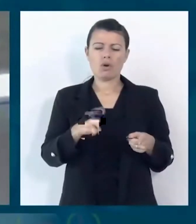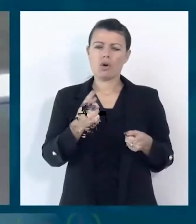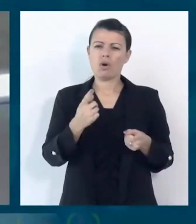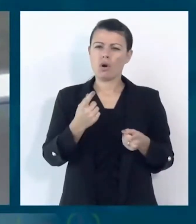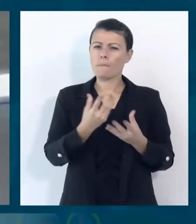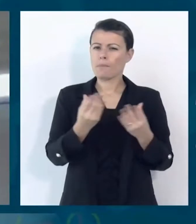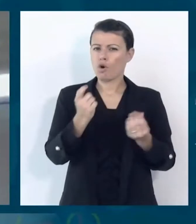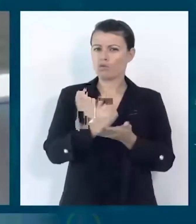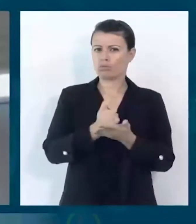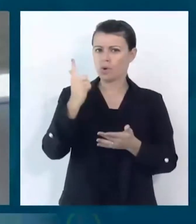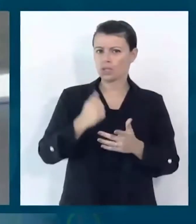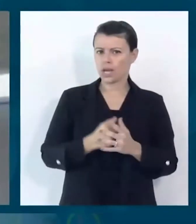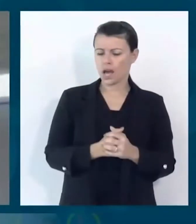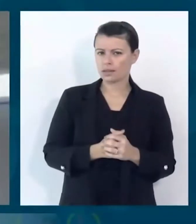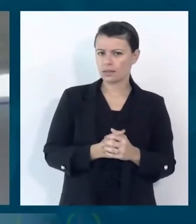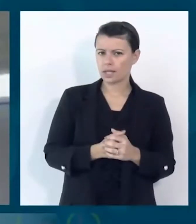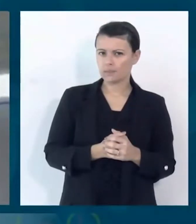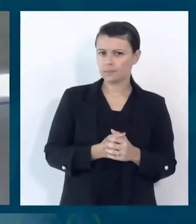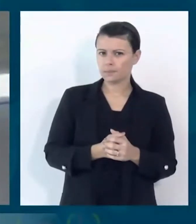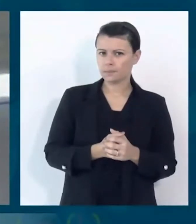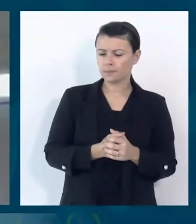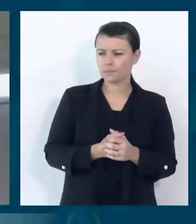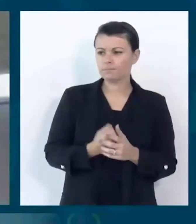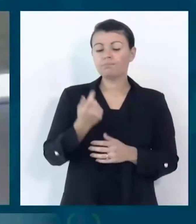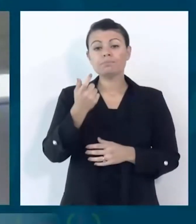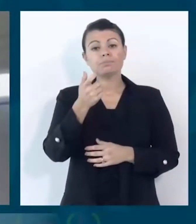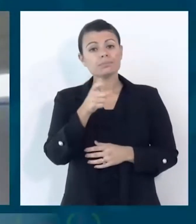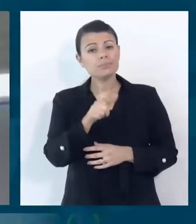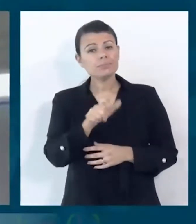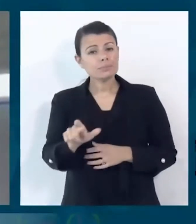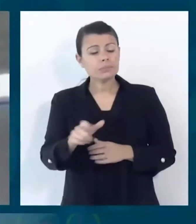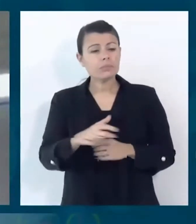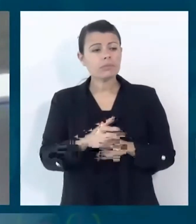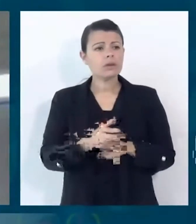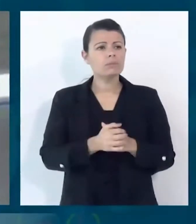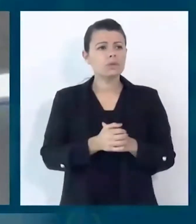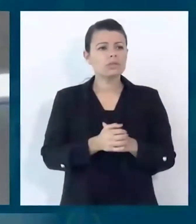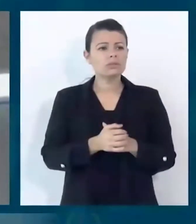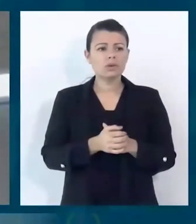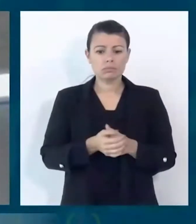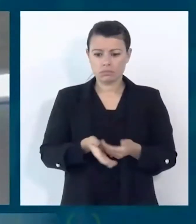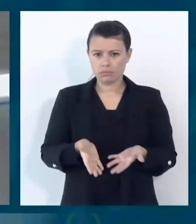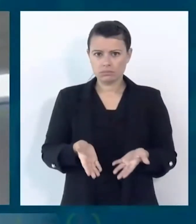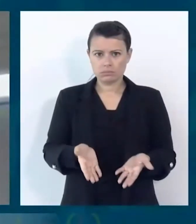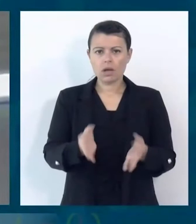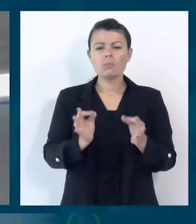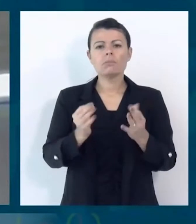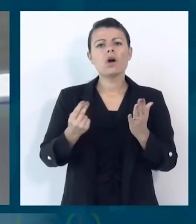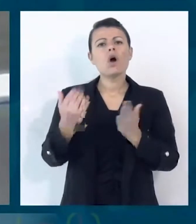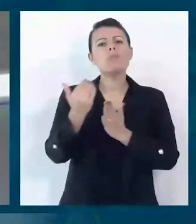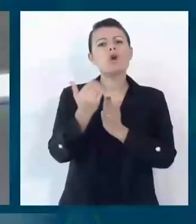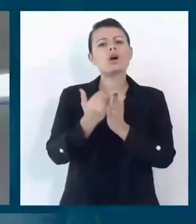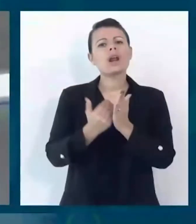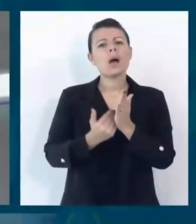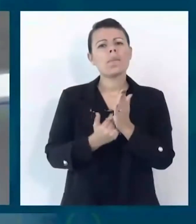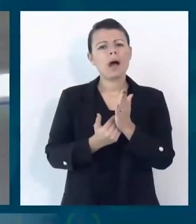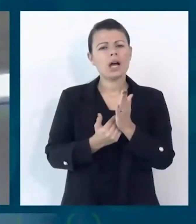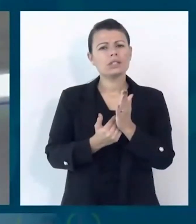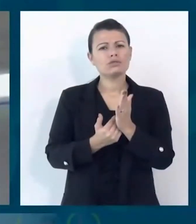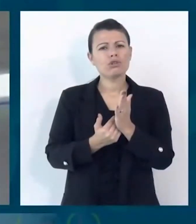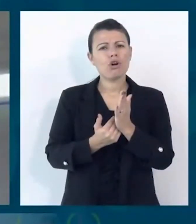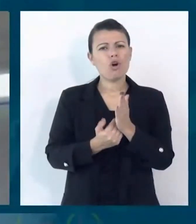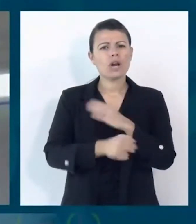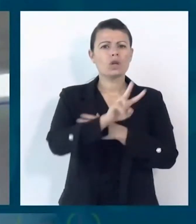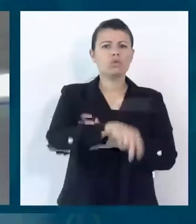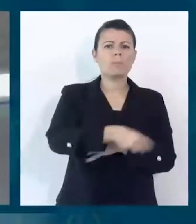perché si sta infatti concludendo la programmazione 14-20 e